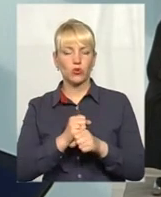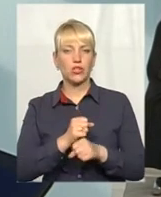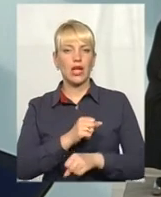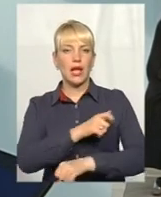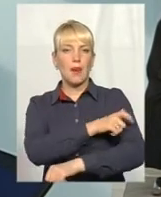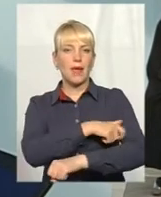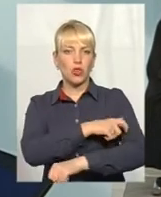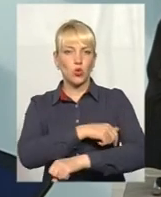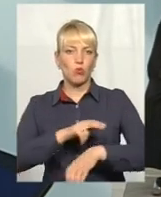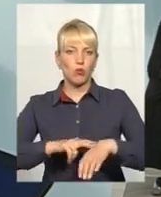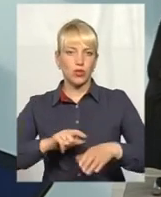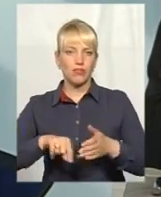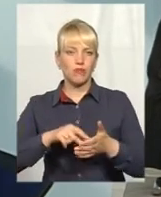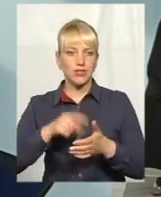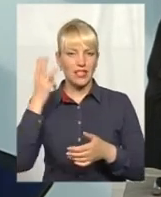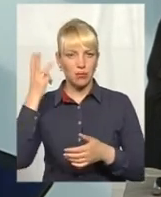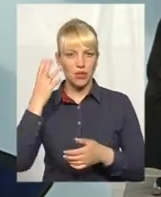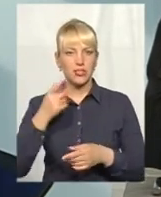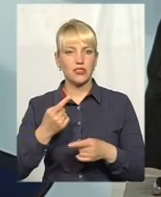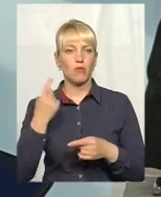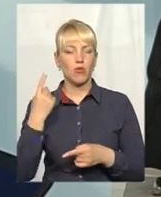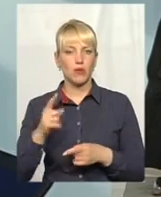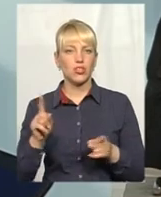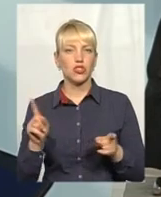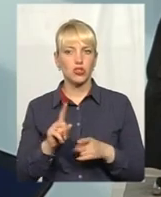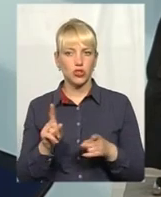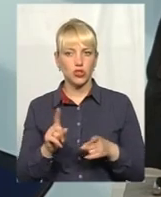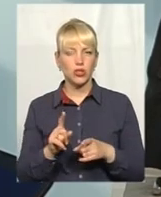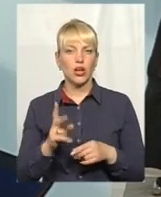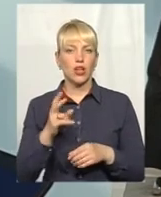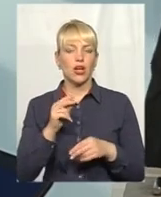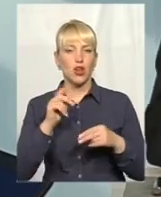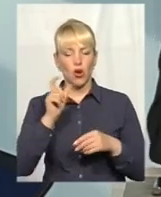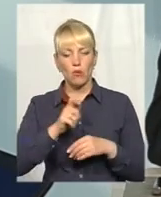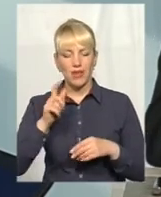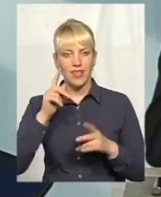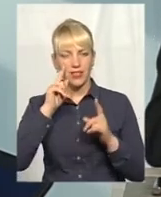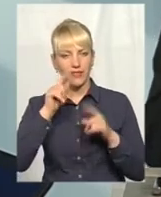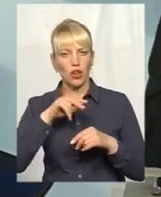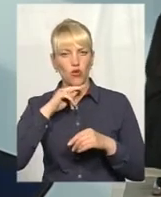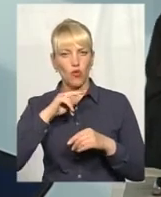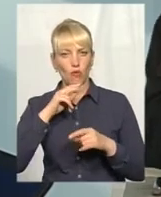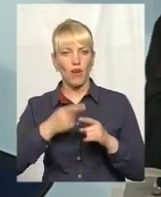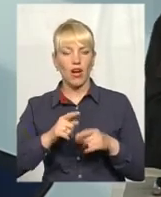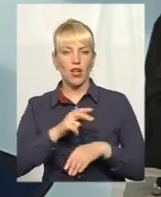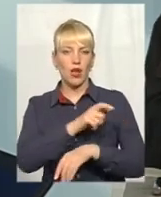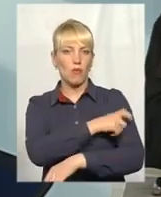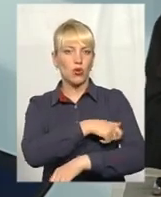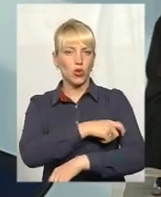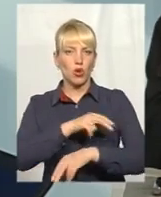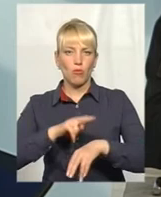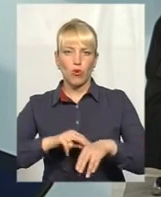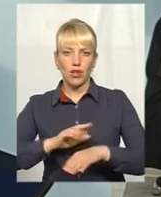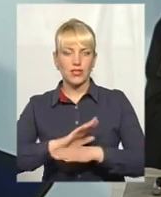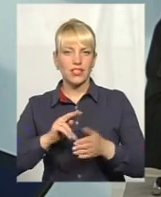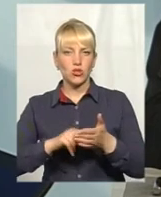Хмельницькому. Ну, ви бачите, по-перше, те, на що громадяни звертають увагу. Патрульна поліція не стоїть на місті. Наша